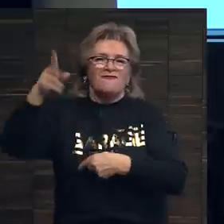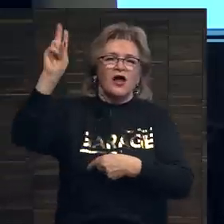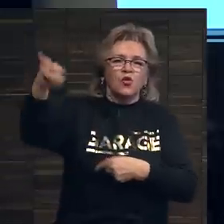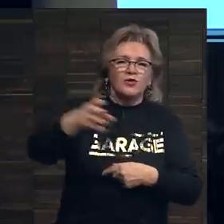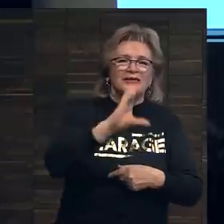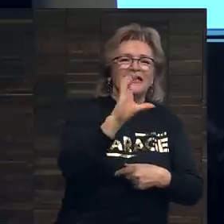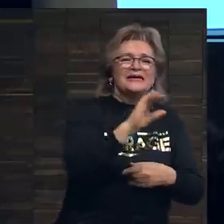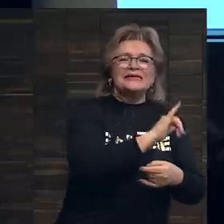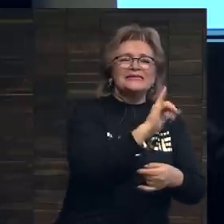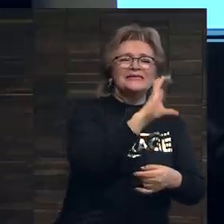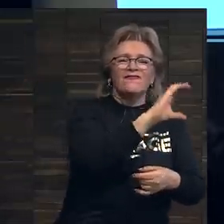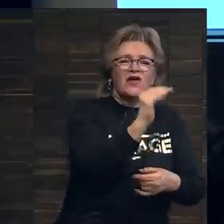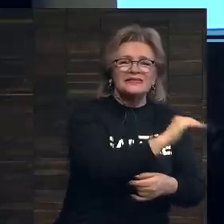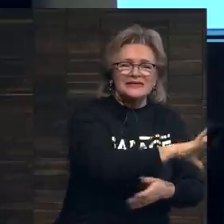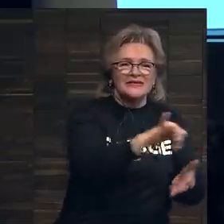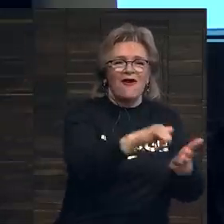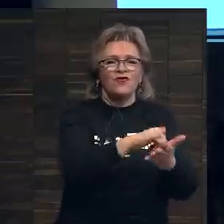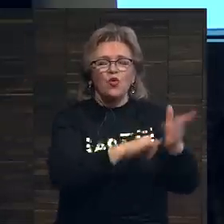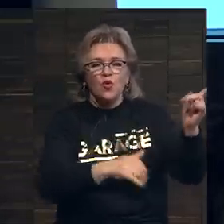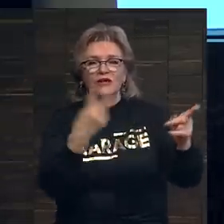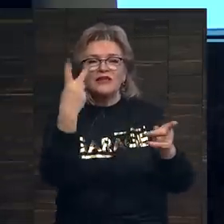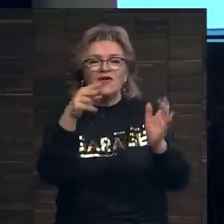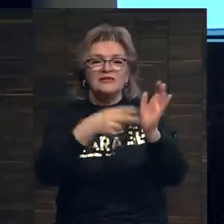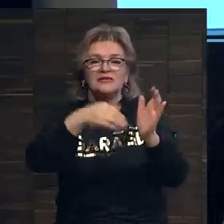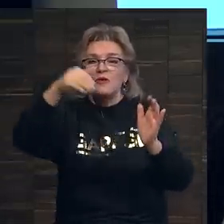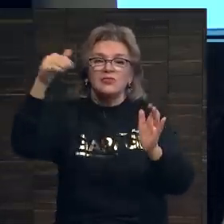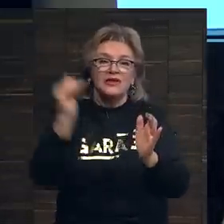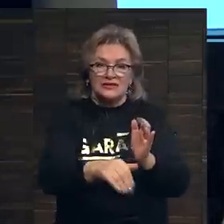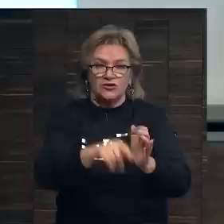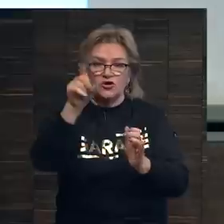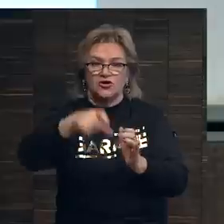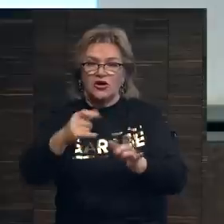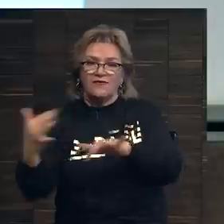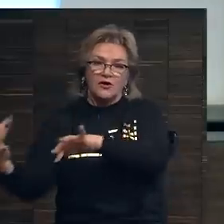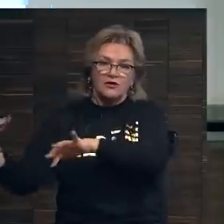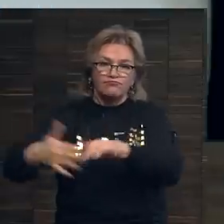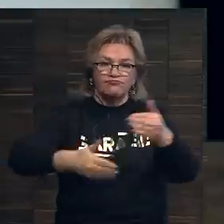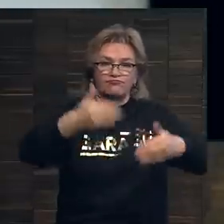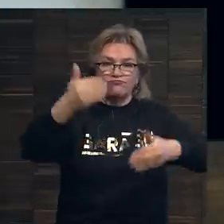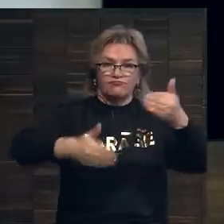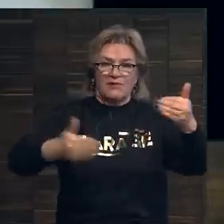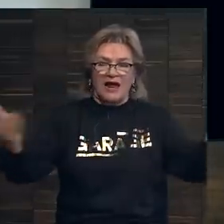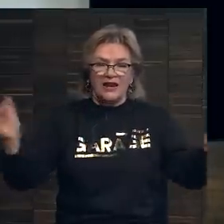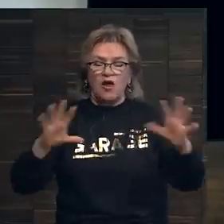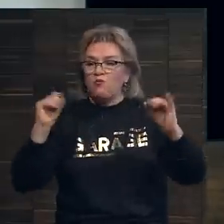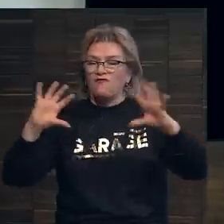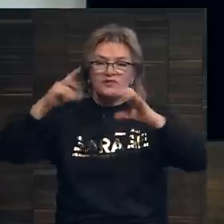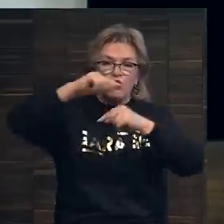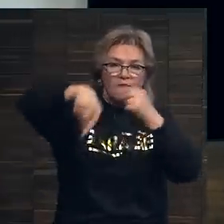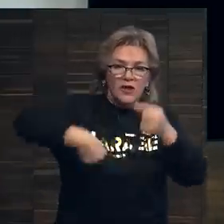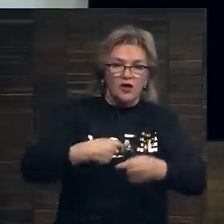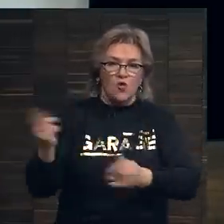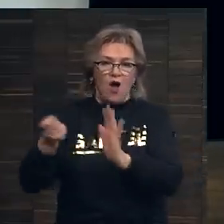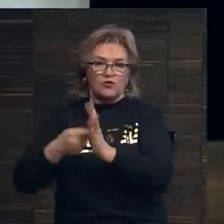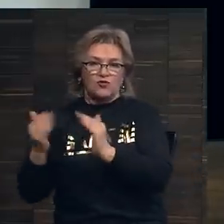-Франциско, Нью-Йорке. 27 тысяч человек посетило галереи аукционного дома по всему миру. Я